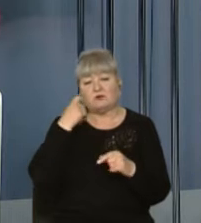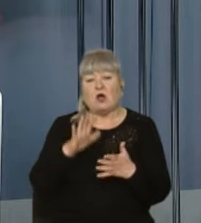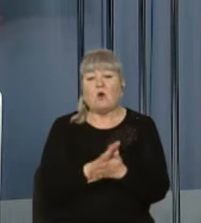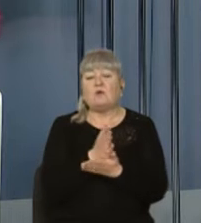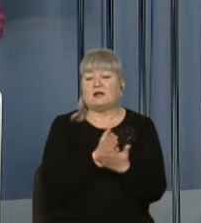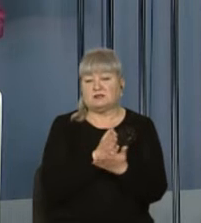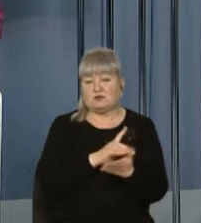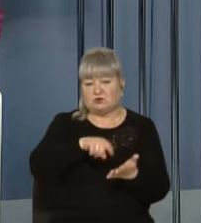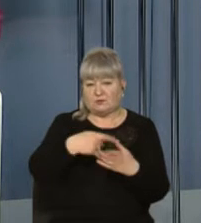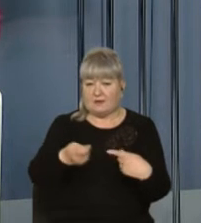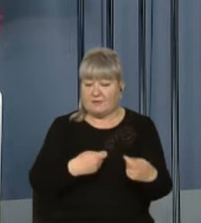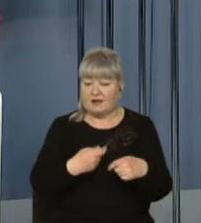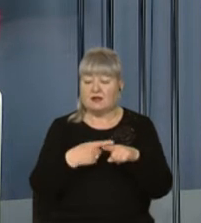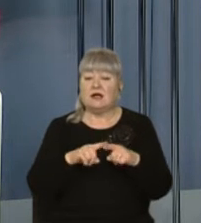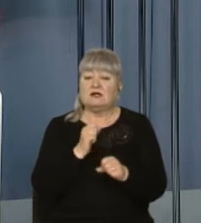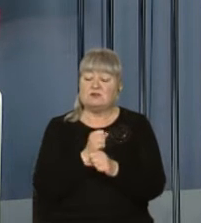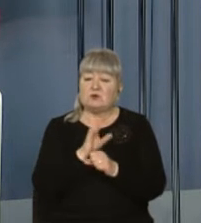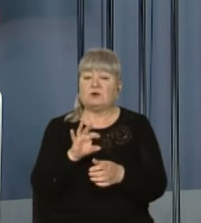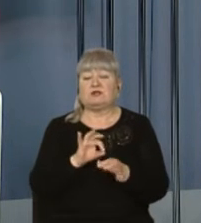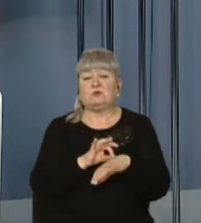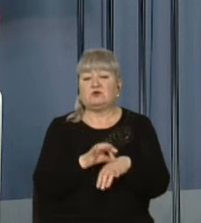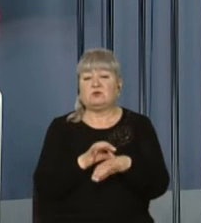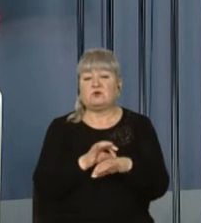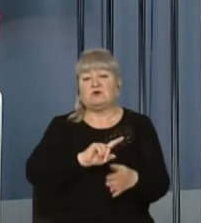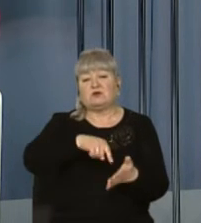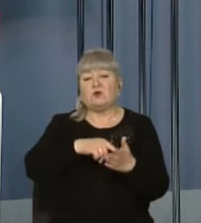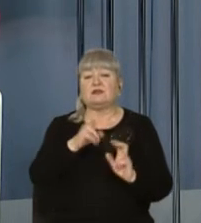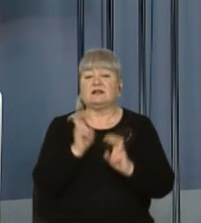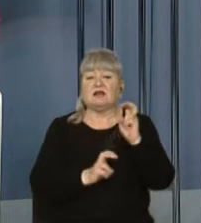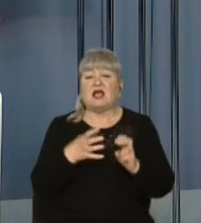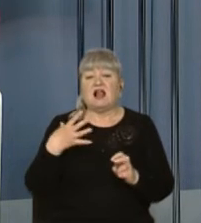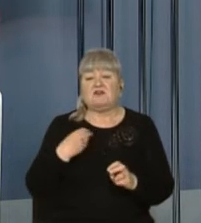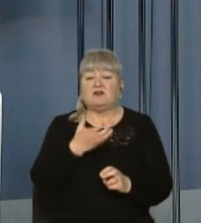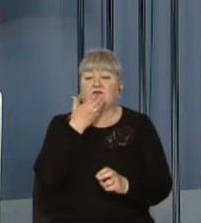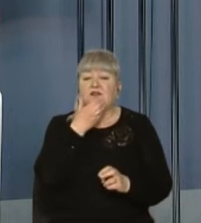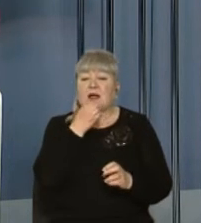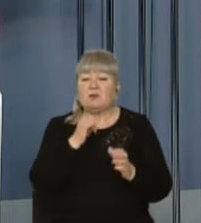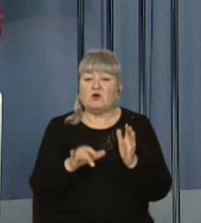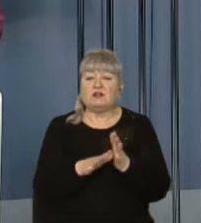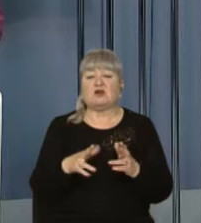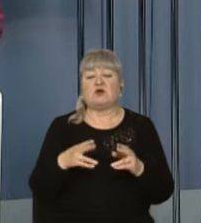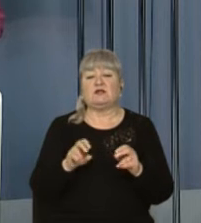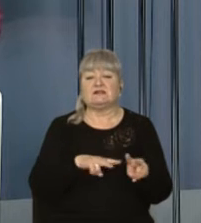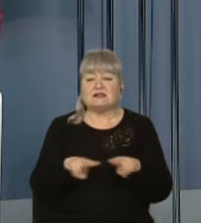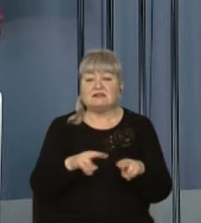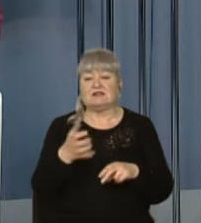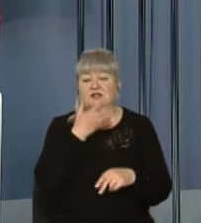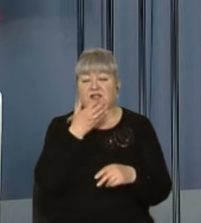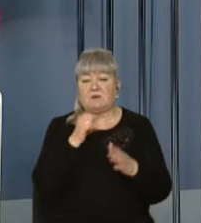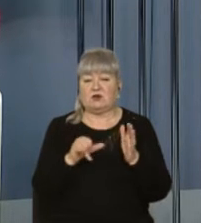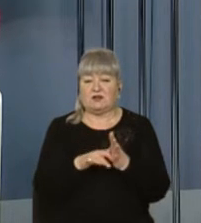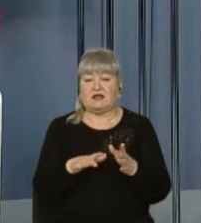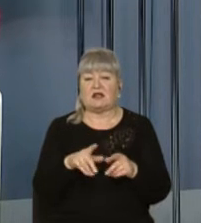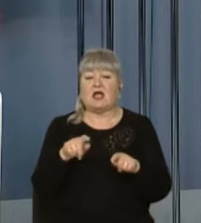пресслужбі мерії. Ці роботи проводитимуть комунальні підприємства «Львівтеплоенерго» та «Залізничтеплоенерго». Гідравлічні